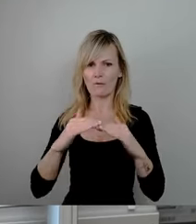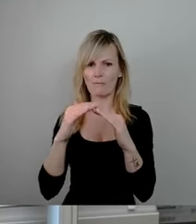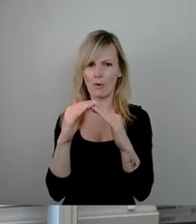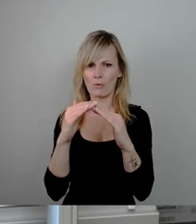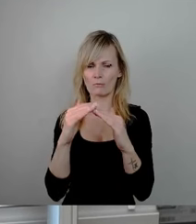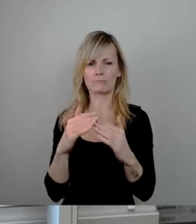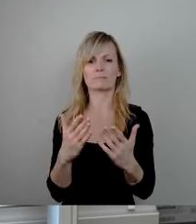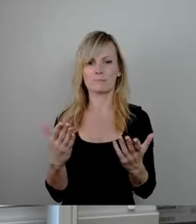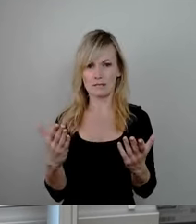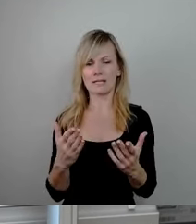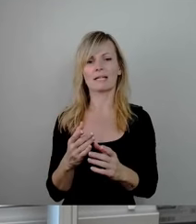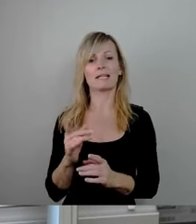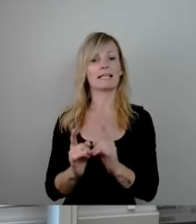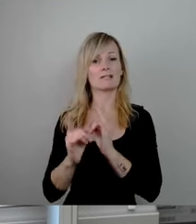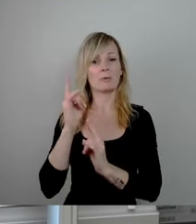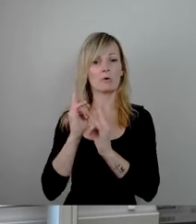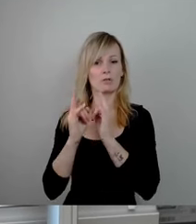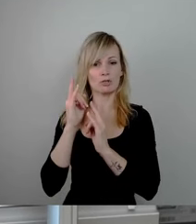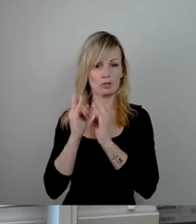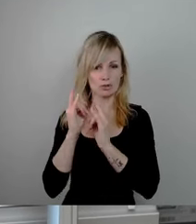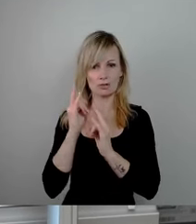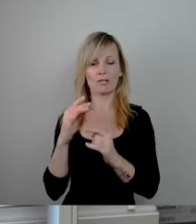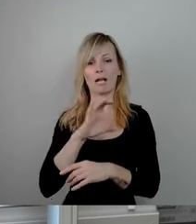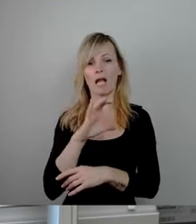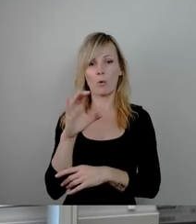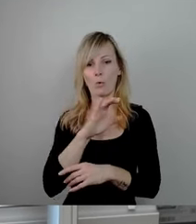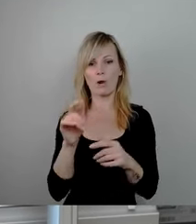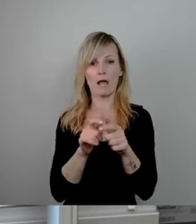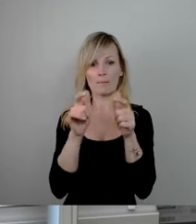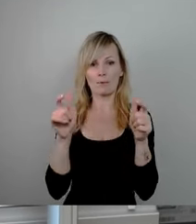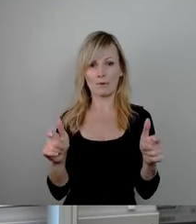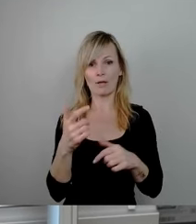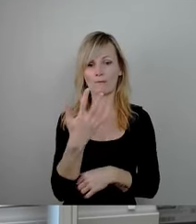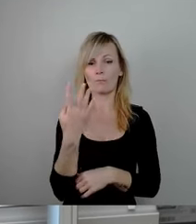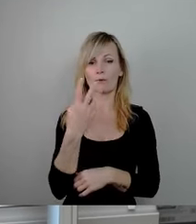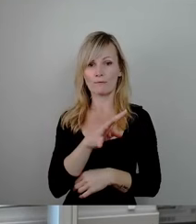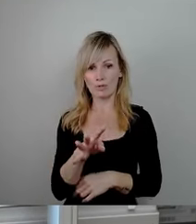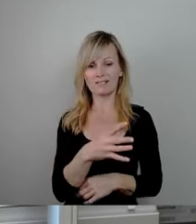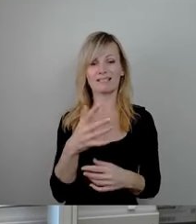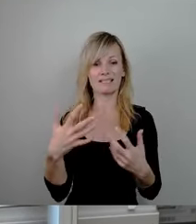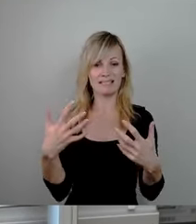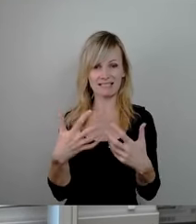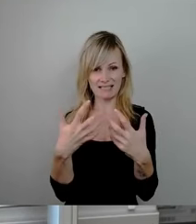der historischen Carola-Brücke erfolgen soll, die 1945 kriegsbedingt zerstört worden war.